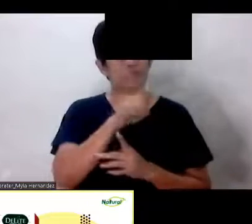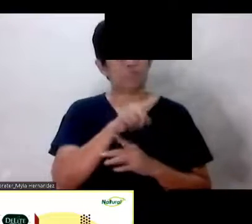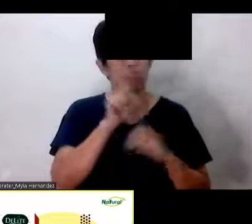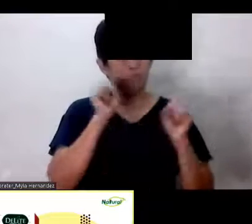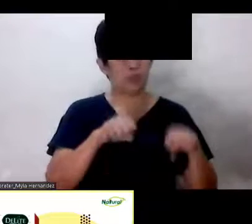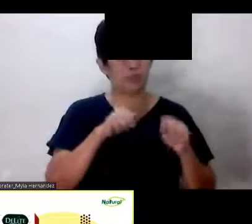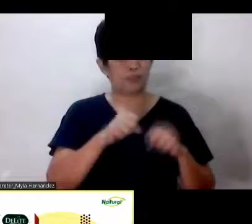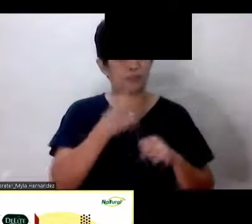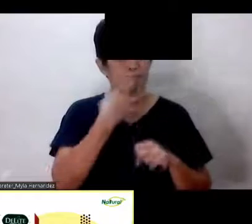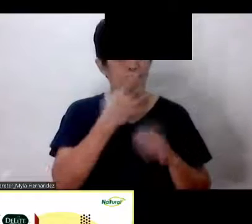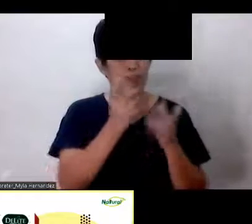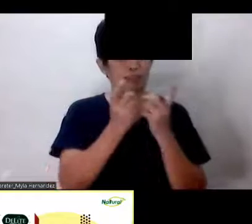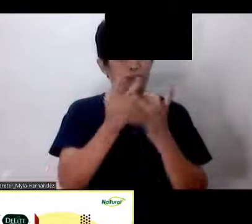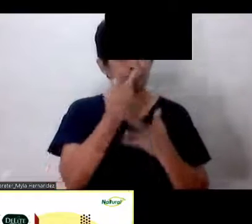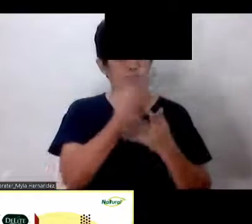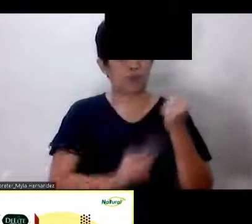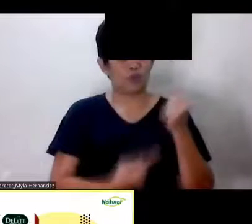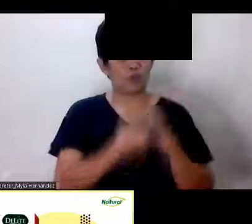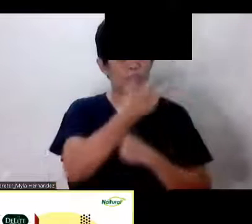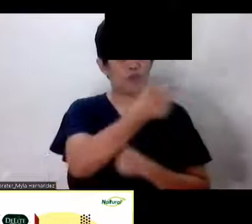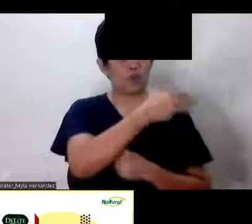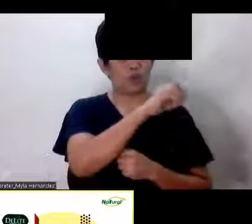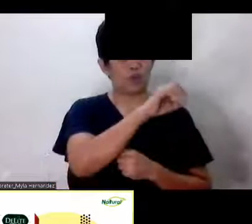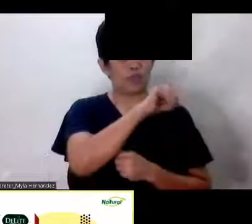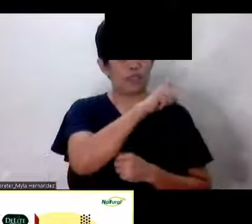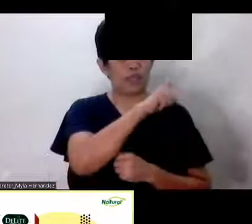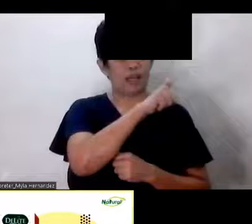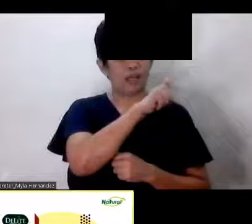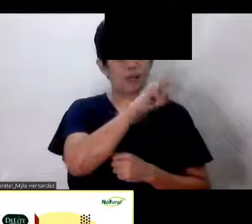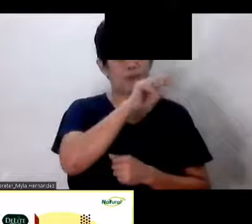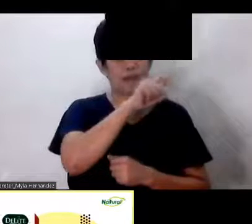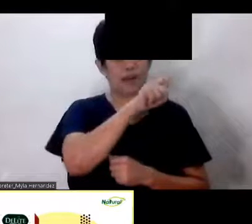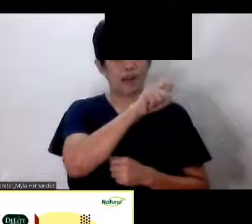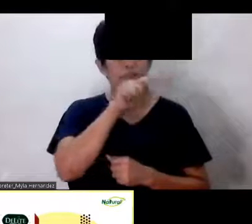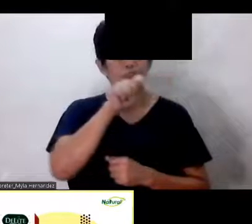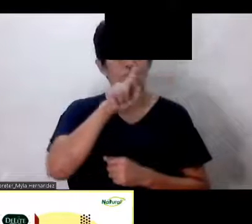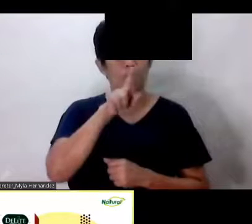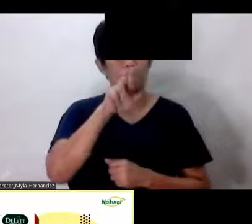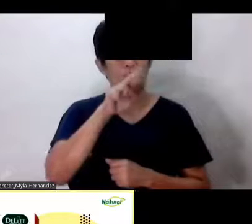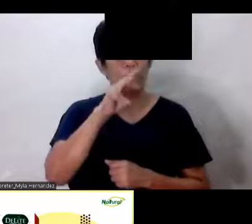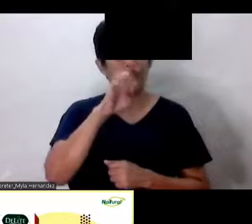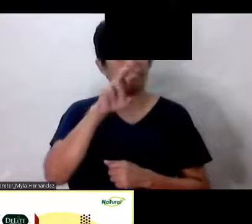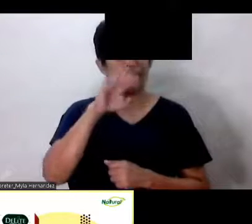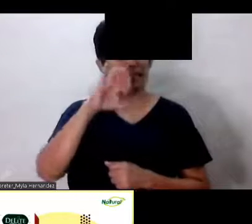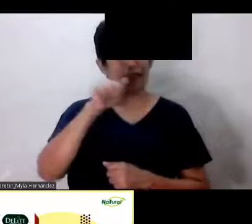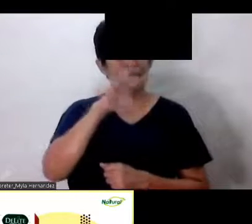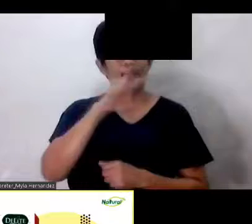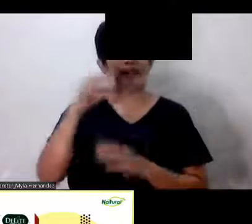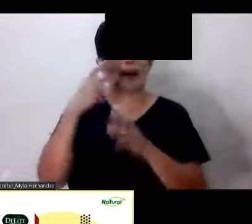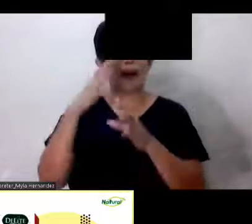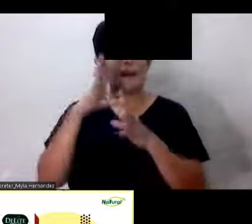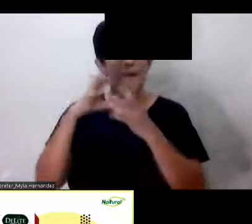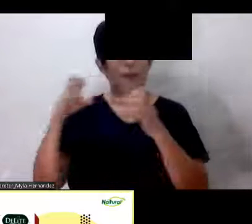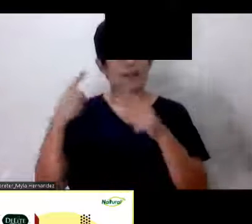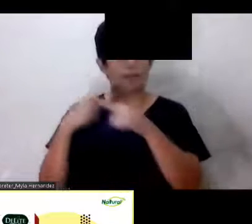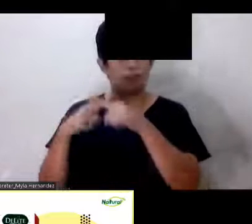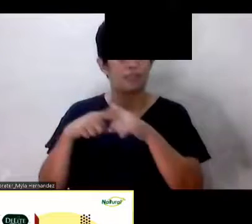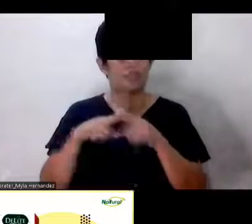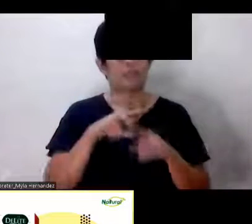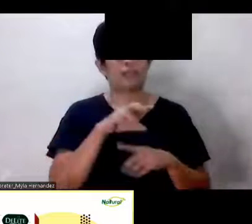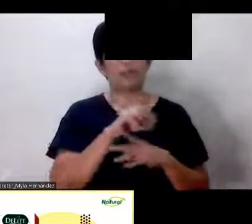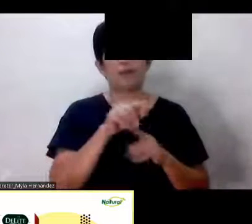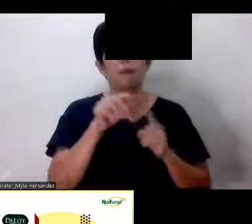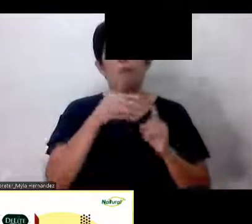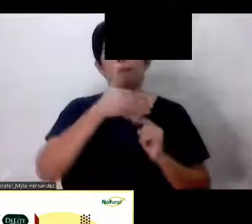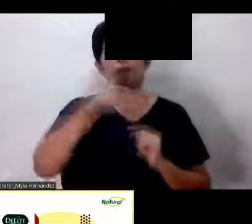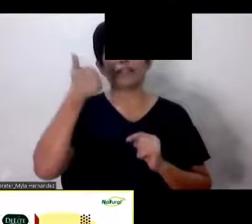bang inumin Sabay-sabay Ang Guya Max Or America Plus At Ampalaya Plus Mas maganda po Yung Ampalaya Plus Inumin po nyo One